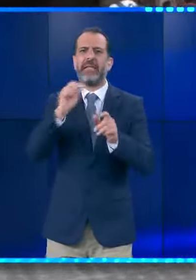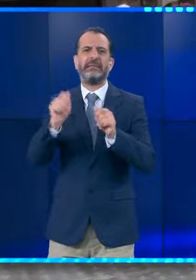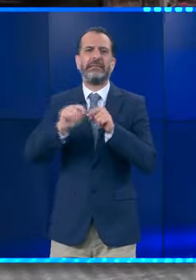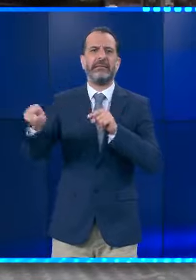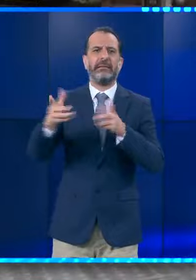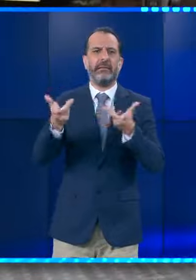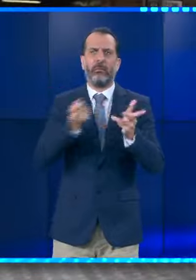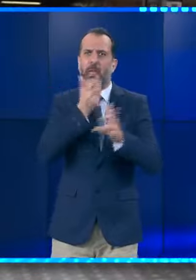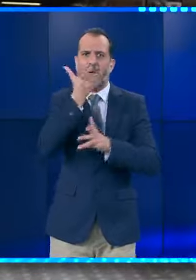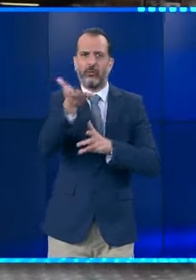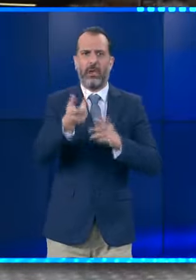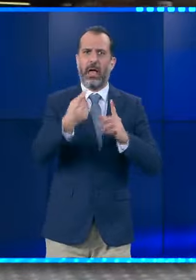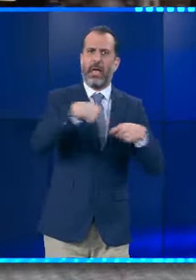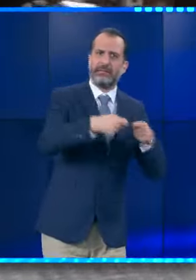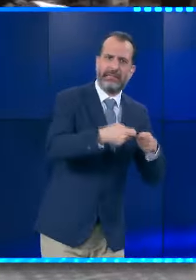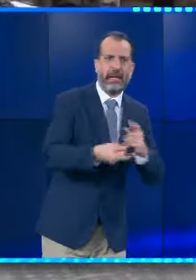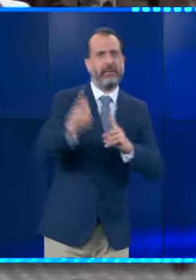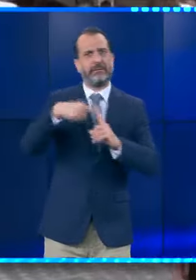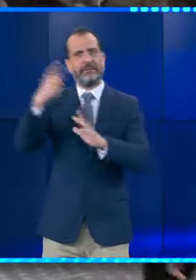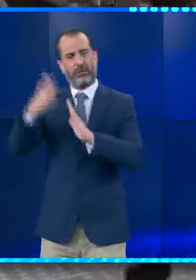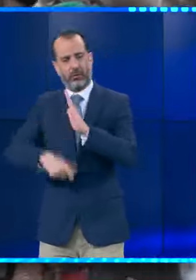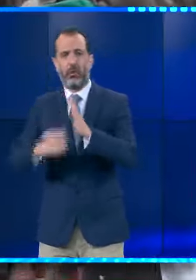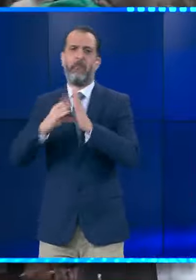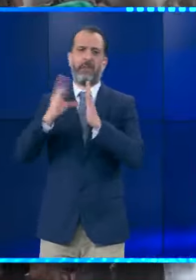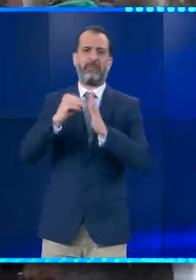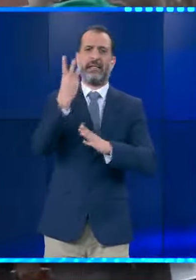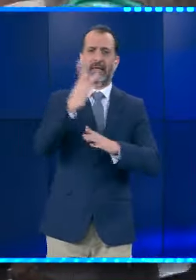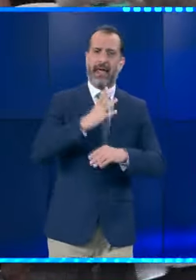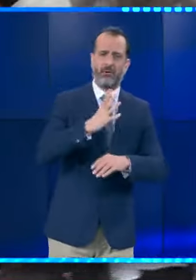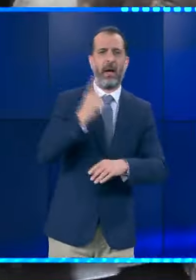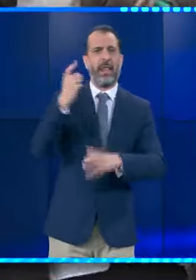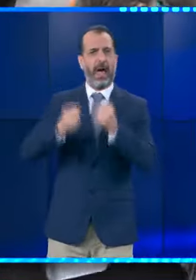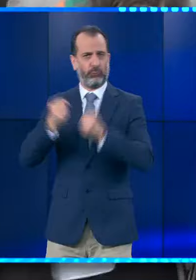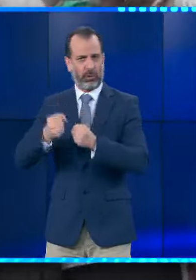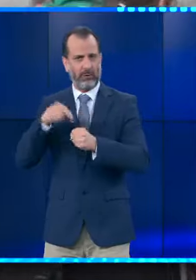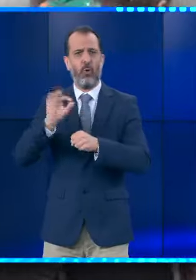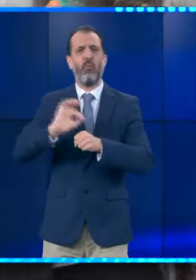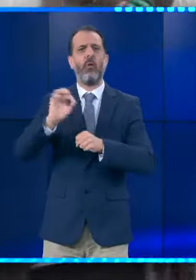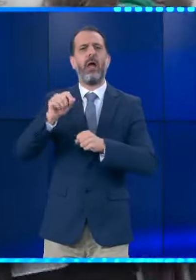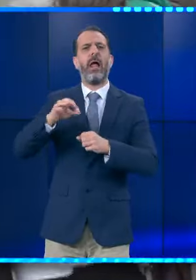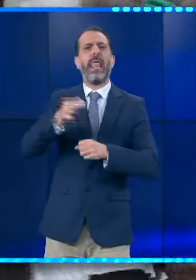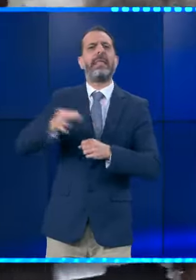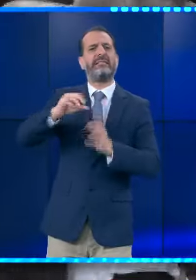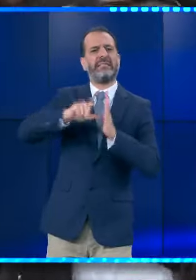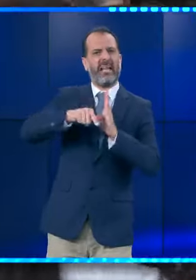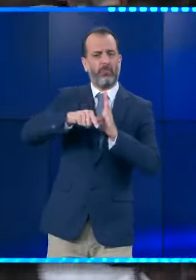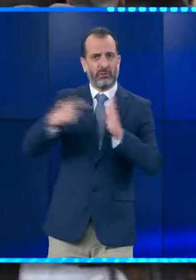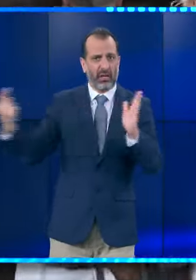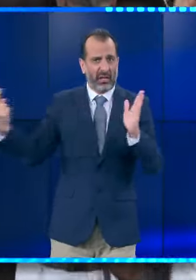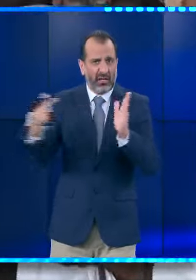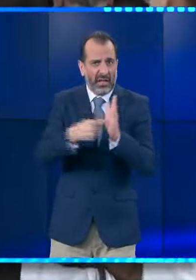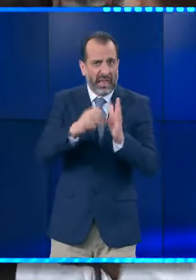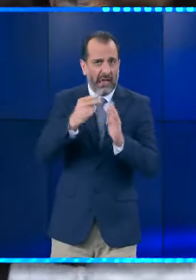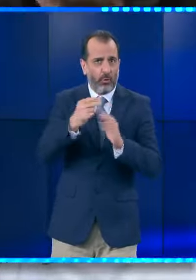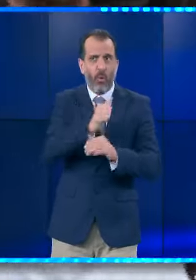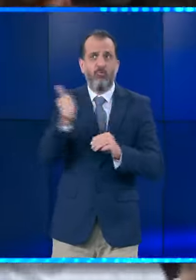τα έξοδα της διαμονής. Για παράδειγμα, για τρία άτομα και ένα αυτοκίνητο και να πάει κάποιος. Στη ΣΑΜΟ χρειάζεται 1.000 ευρώ, μόνο για να